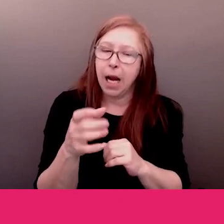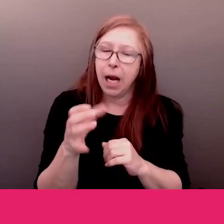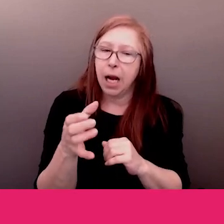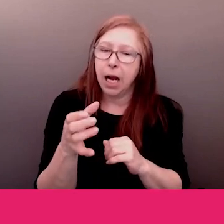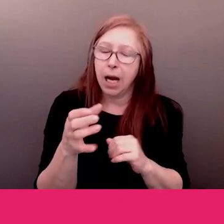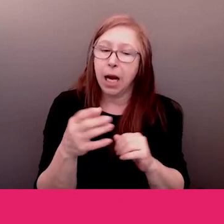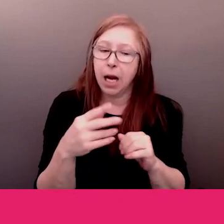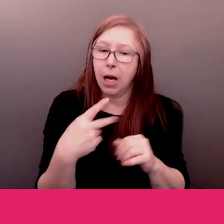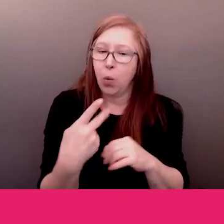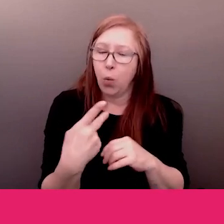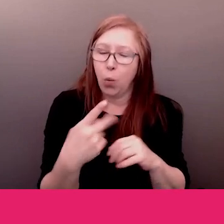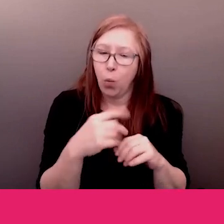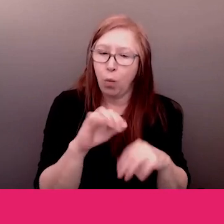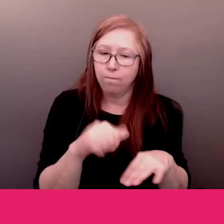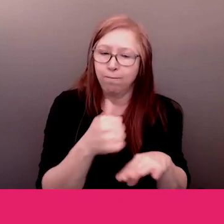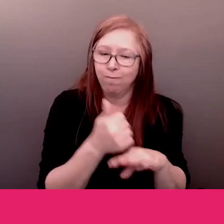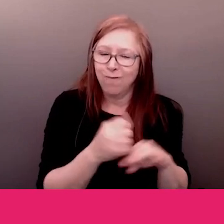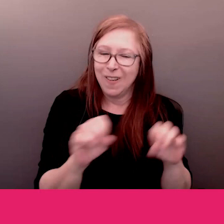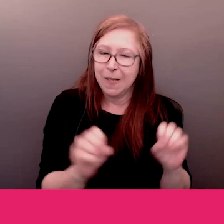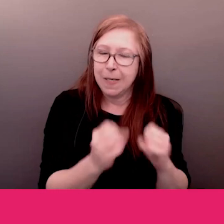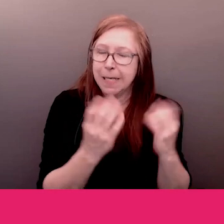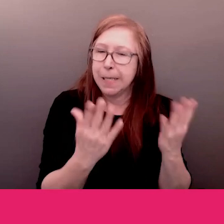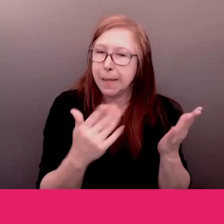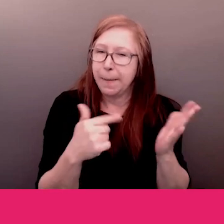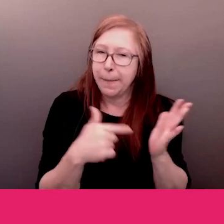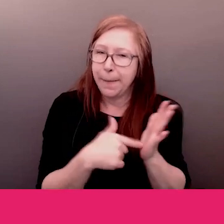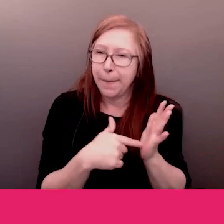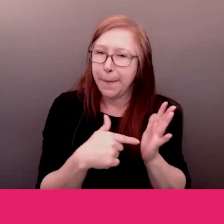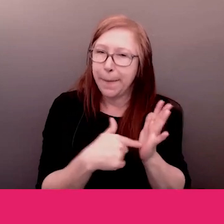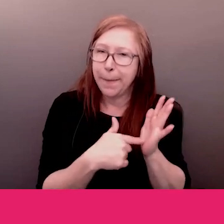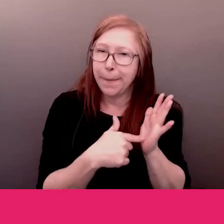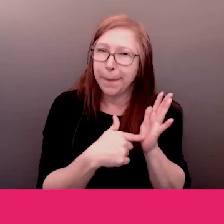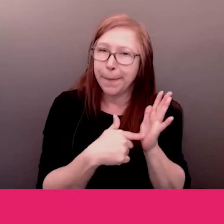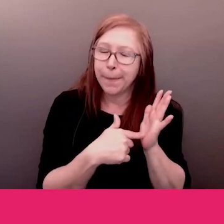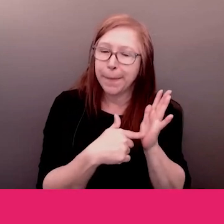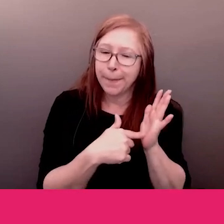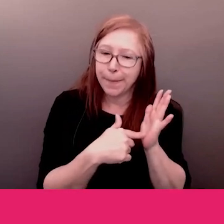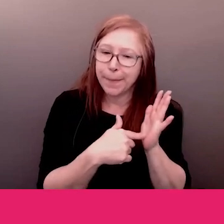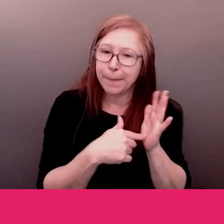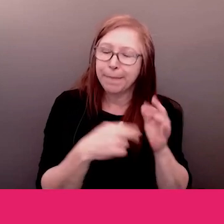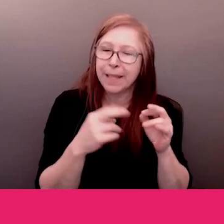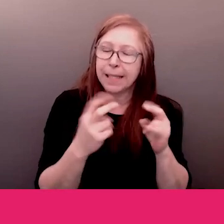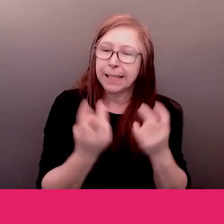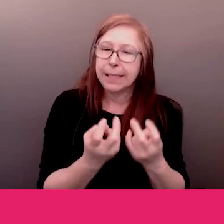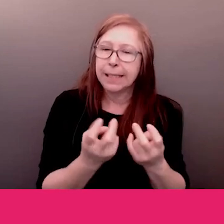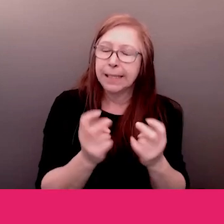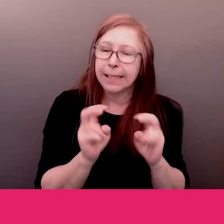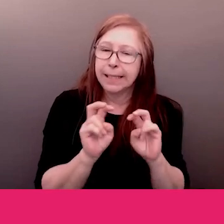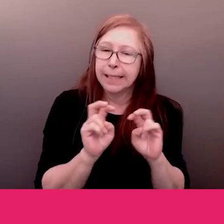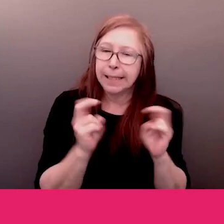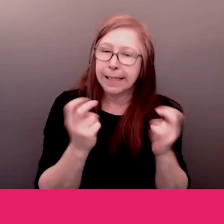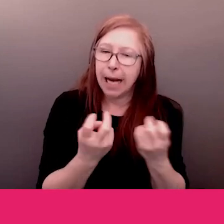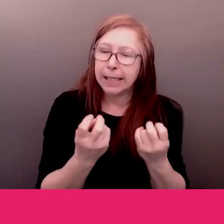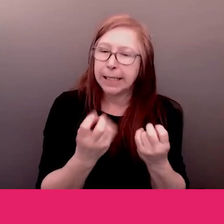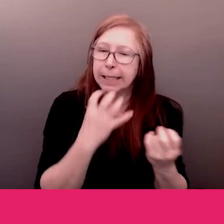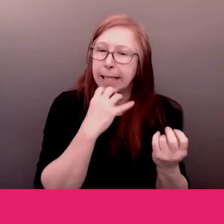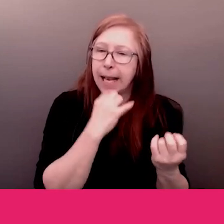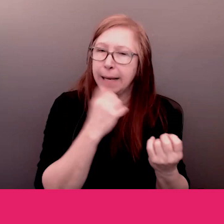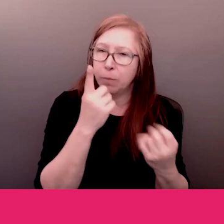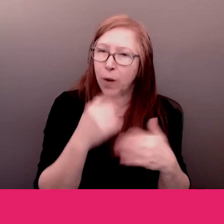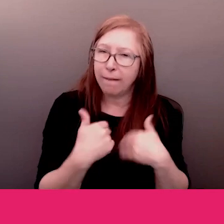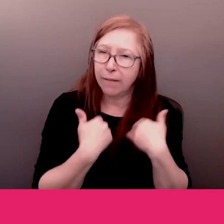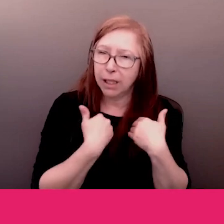vision un enseignement qui est venu vers moi il y a 35 ans lorsque j'ai vécu avec un aîné